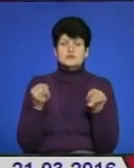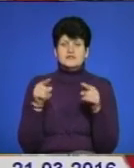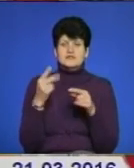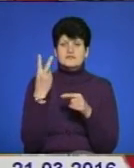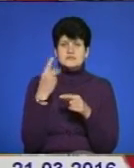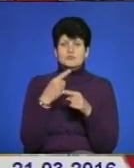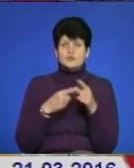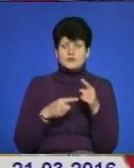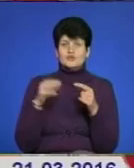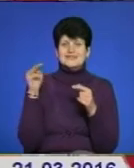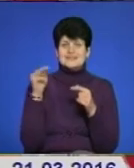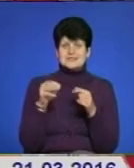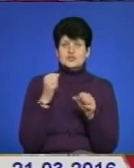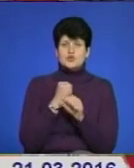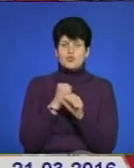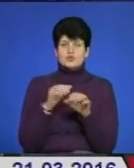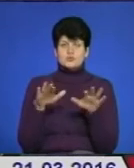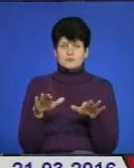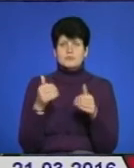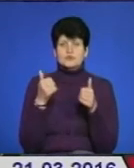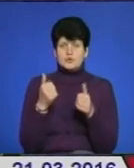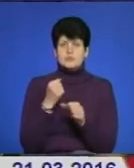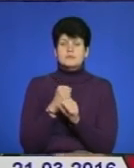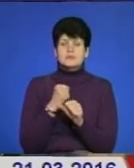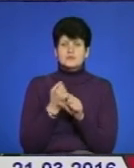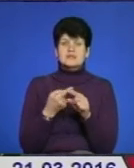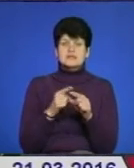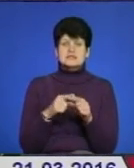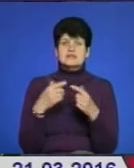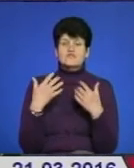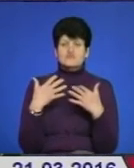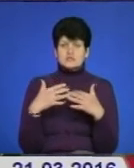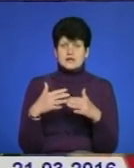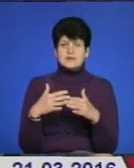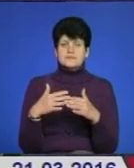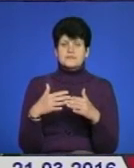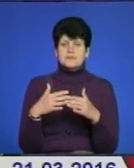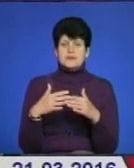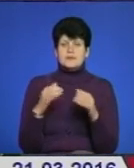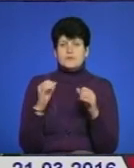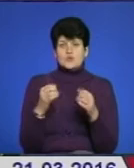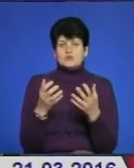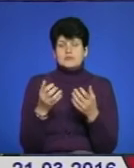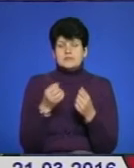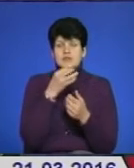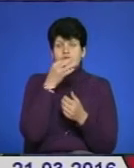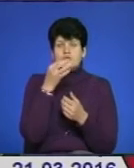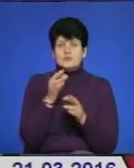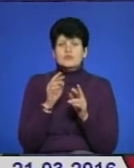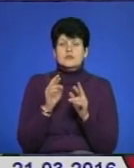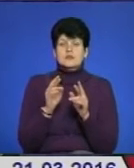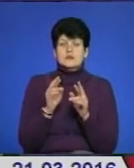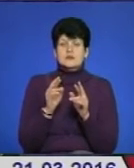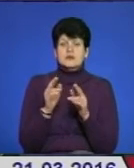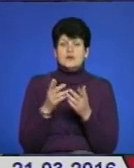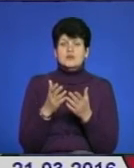тисячі робочих місць. Ми добре працюємо і на це ми вже отримали відповідь у якості